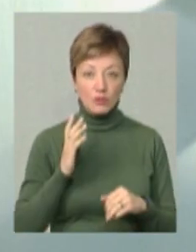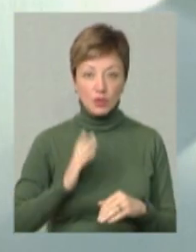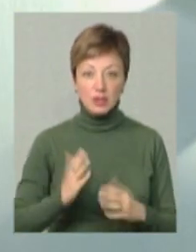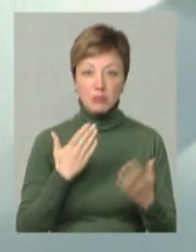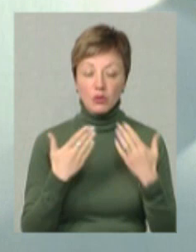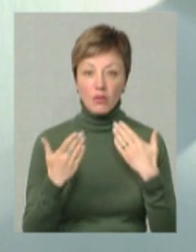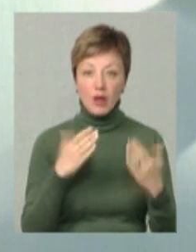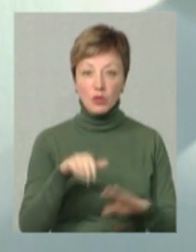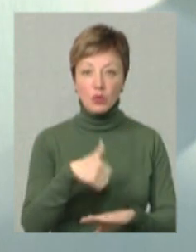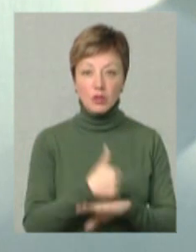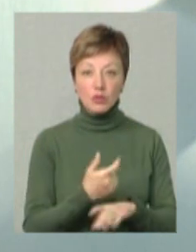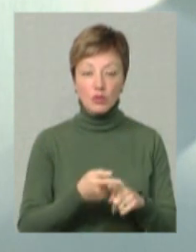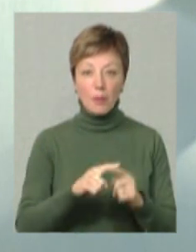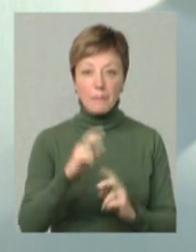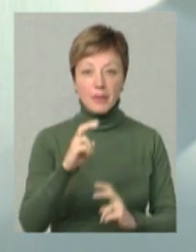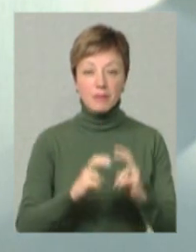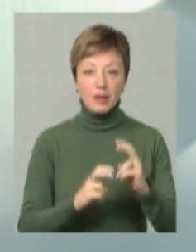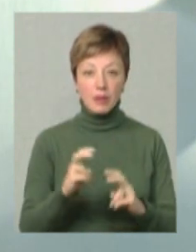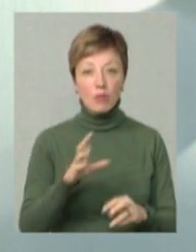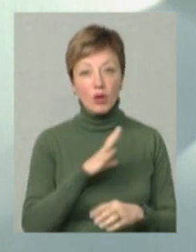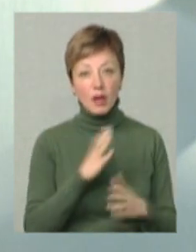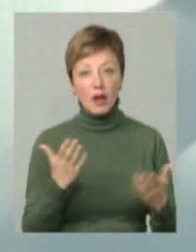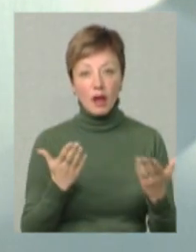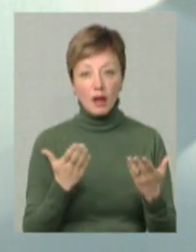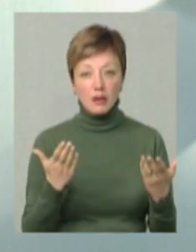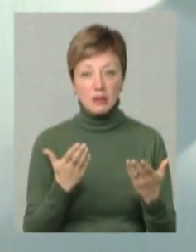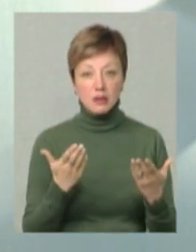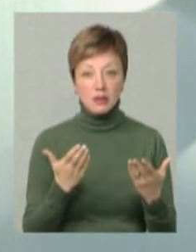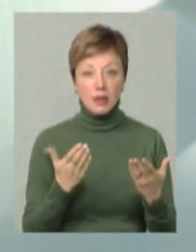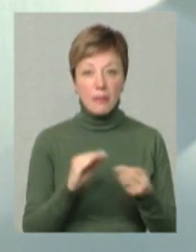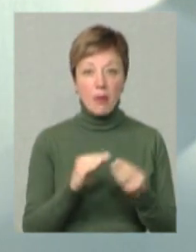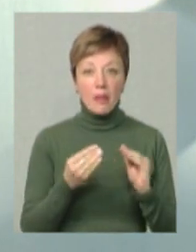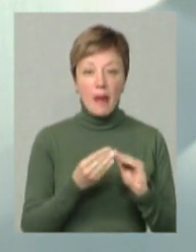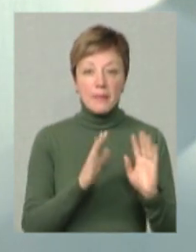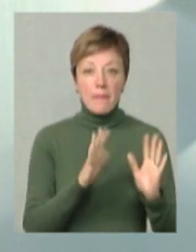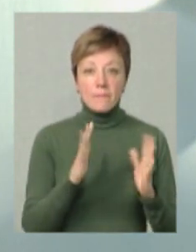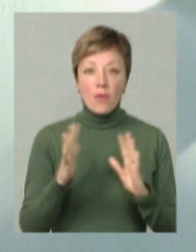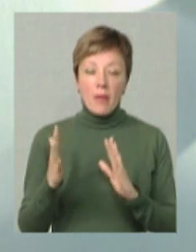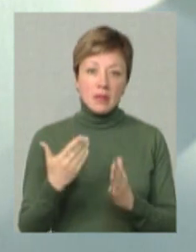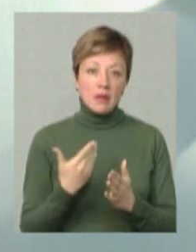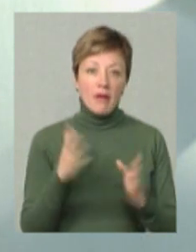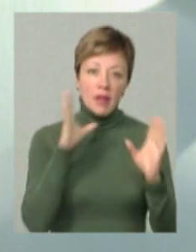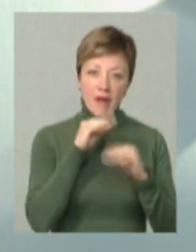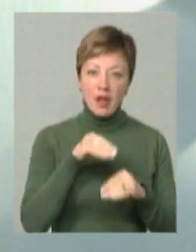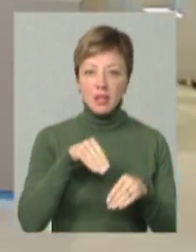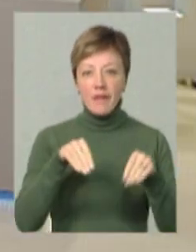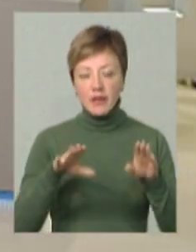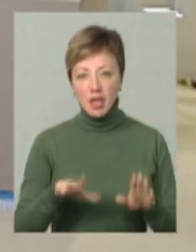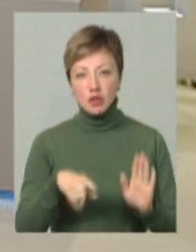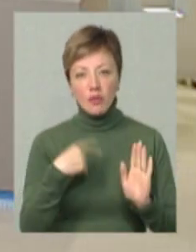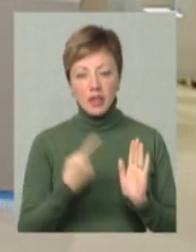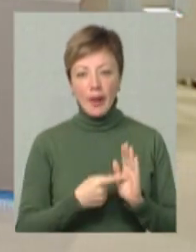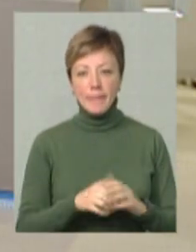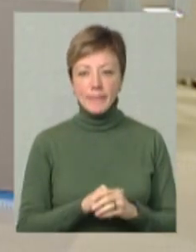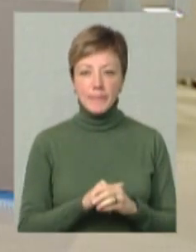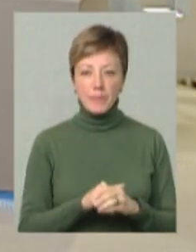спілкуватися з очільником цього підприємства, чи були якісь такі проблемні моменти, які вдавалося чи не вдавалося вирішувати? У